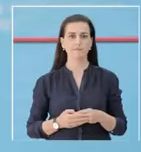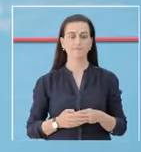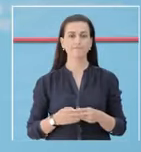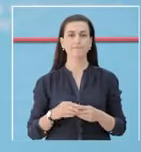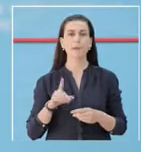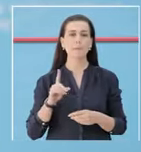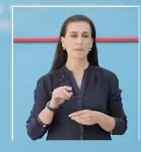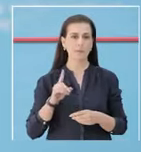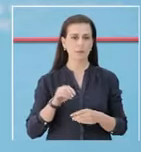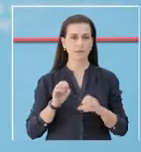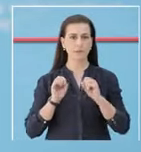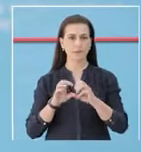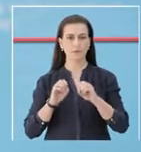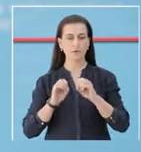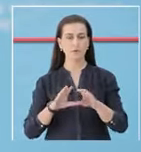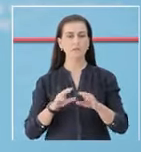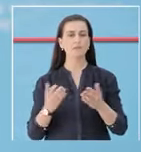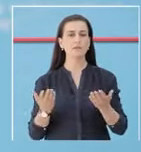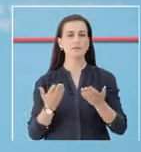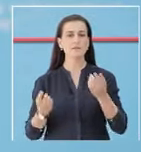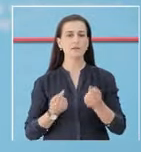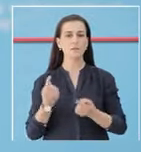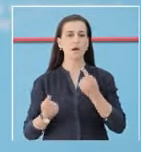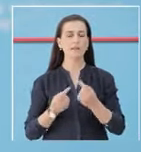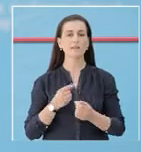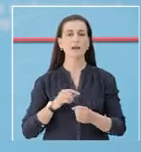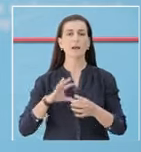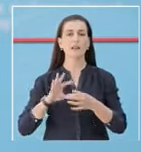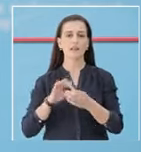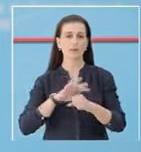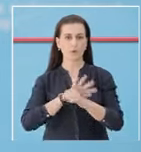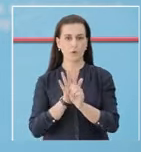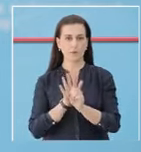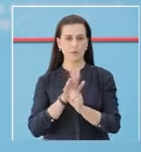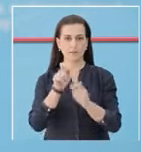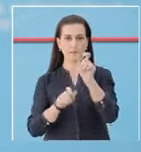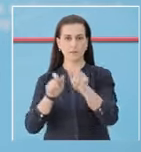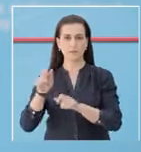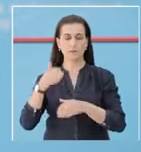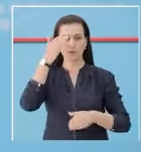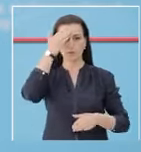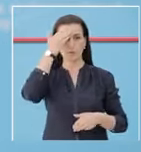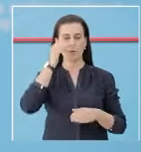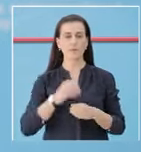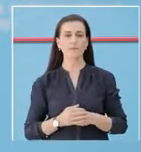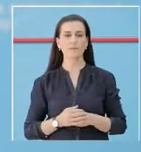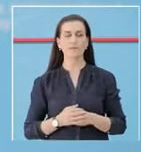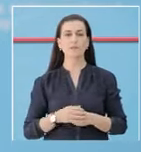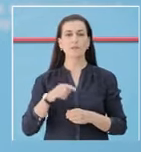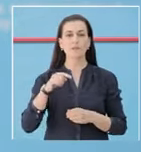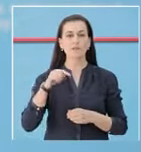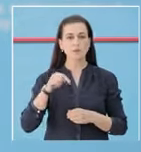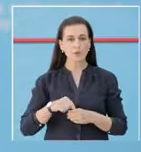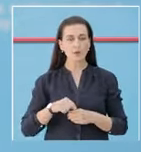Si qdo dit, ju bëjmë me dje të dhonat e 24 orëve të fundit përsa i përket të prejkurve nga COVID-19.